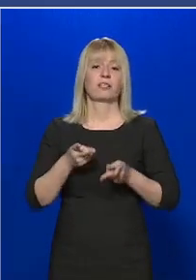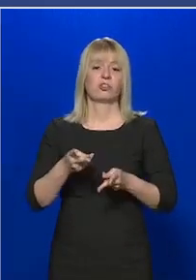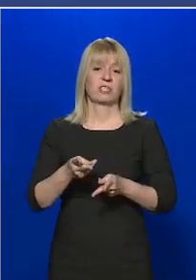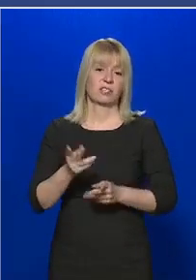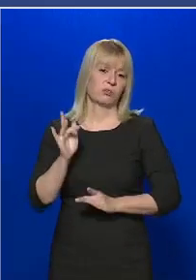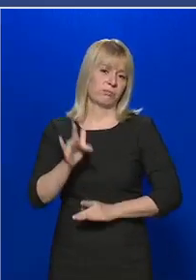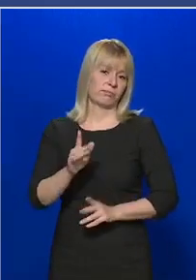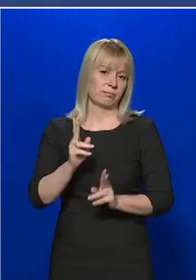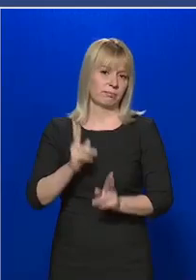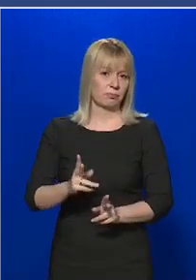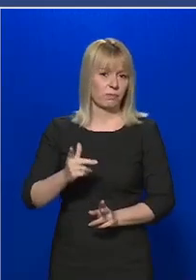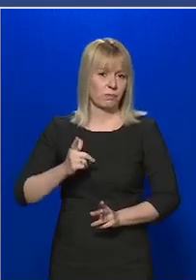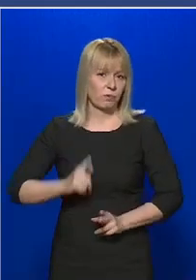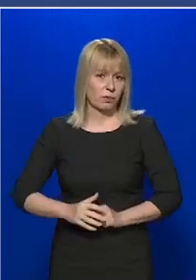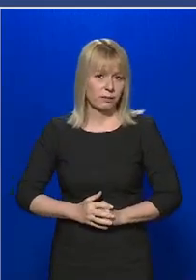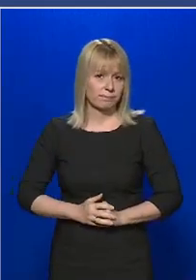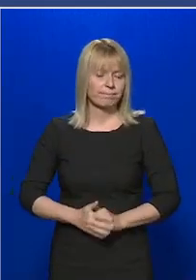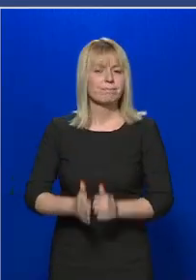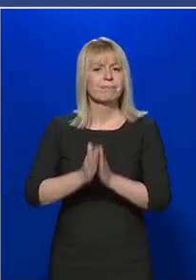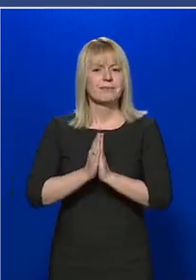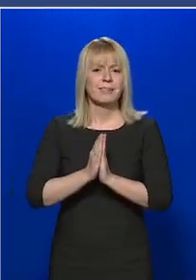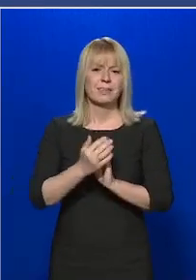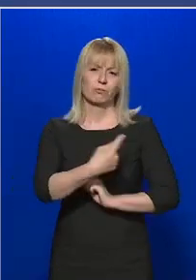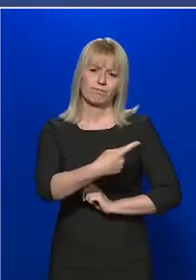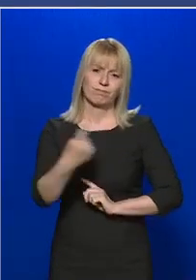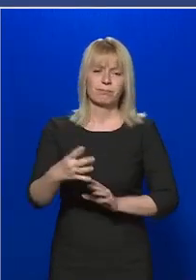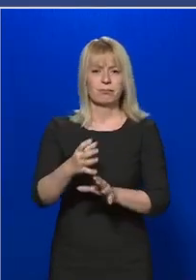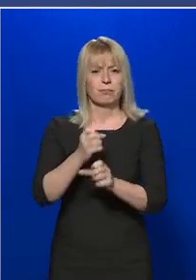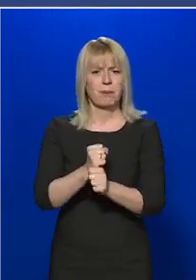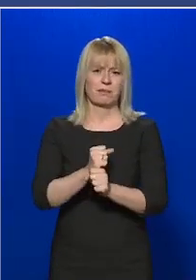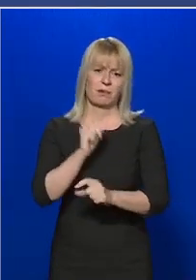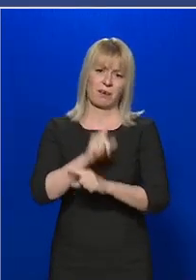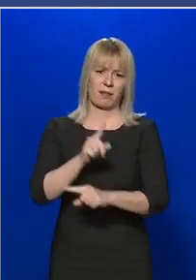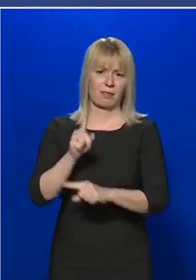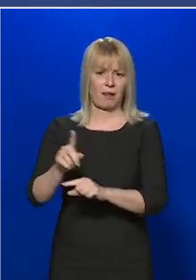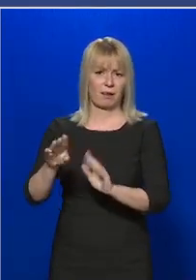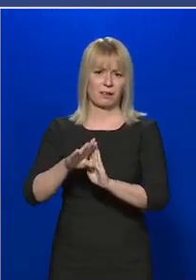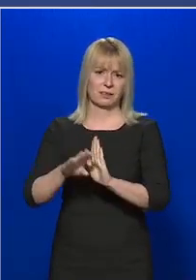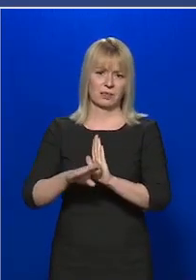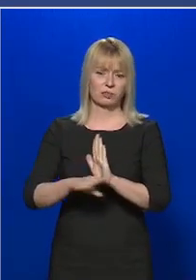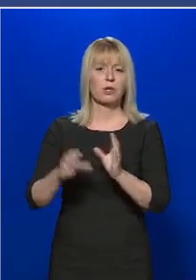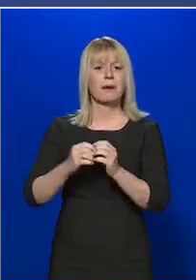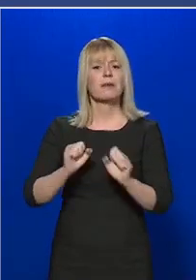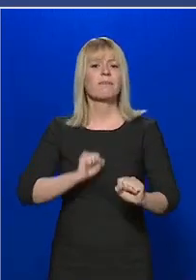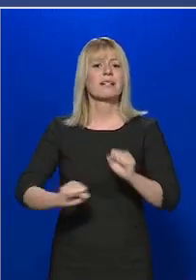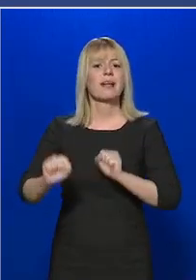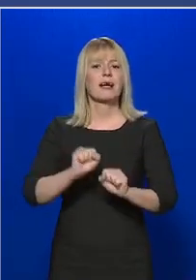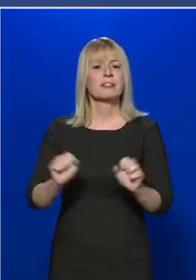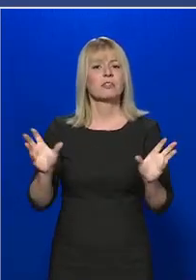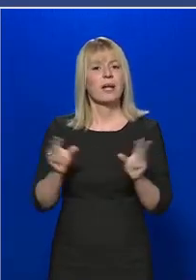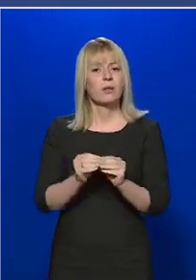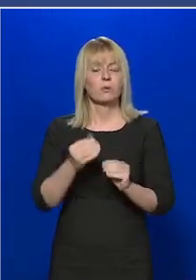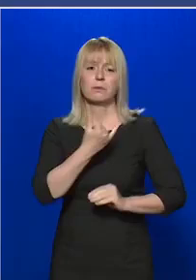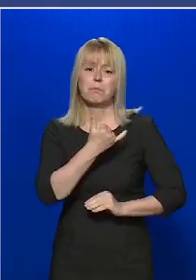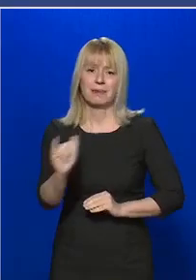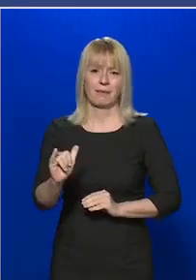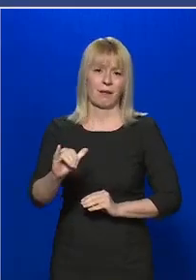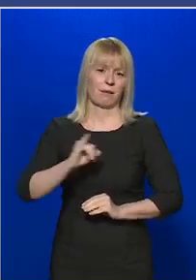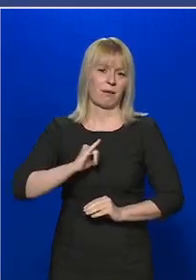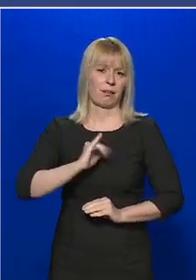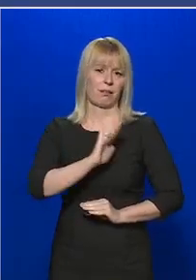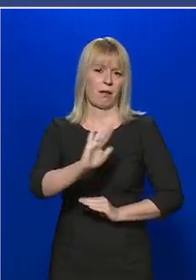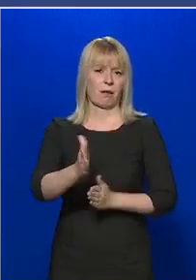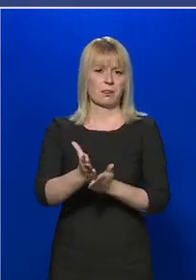Kérjük önöket, hogy tartsák be ezeket a rendelkezéseket, mert ez a védekezéssel összefüggésben mindannyiunk alapvető érdeke.